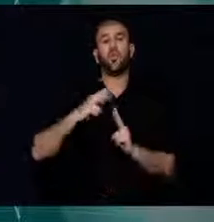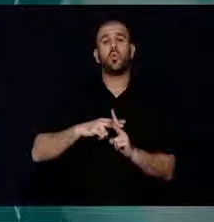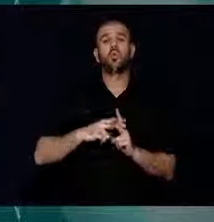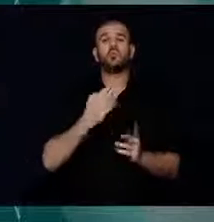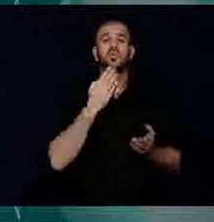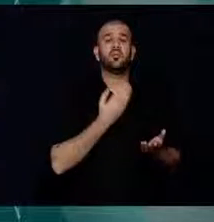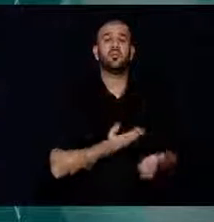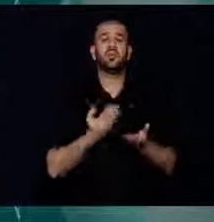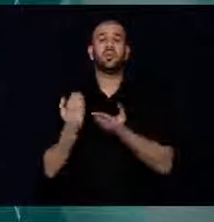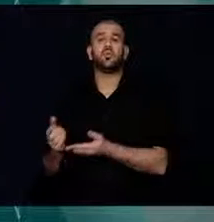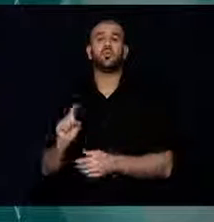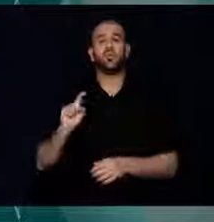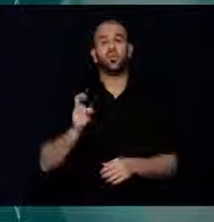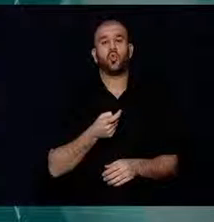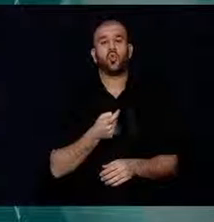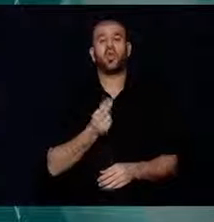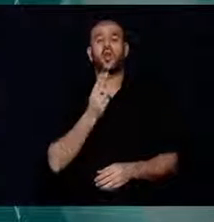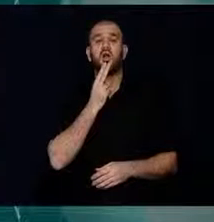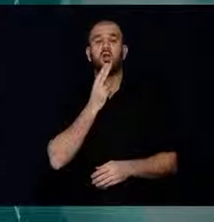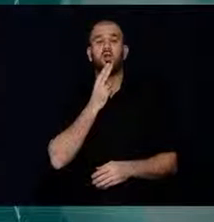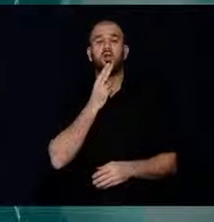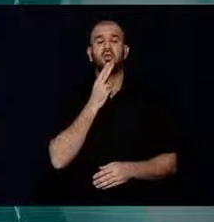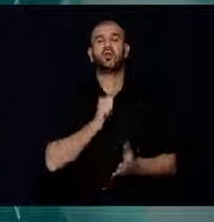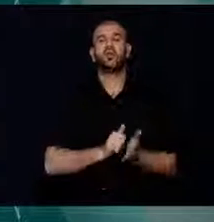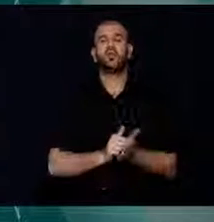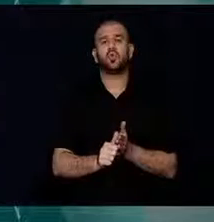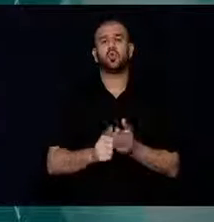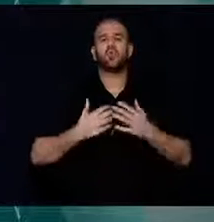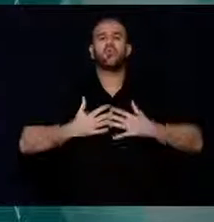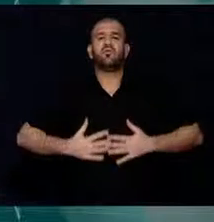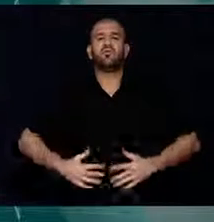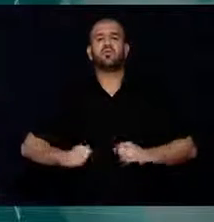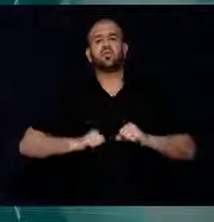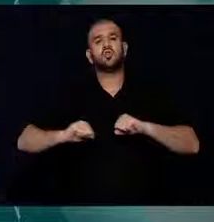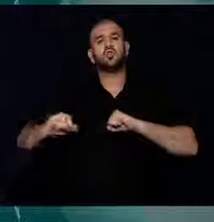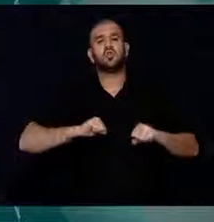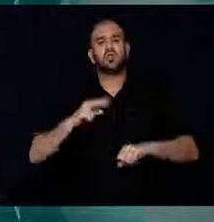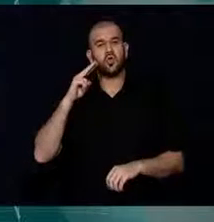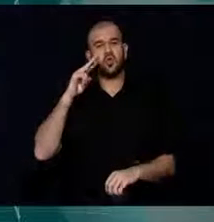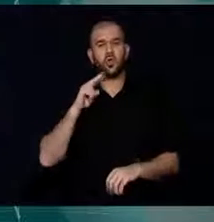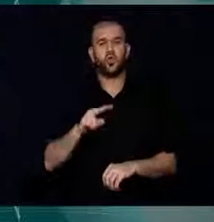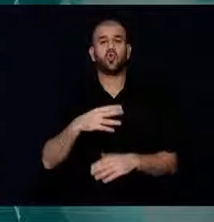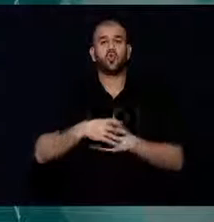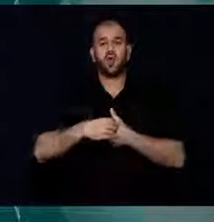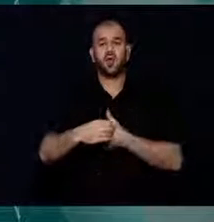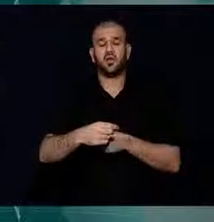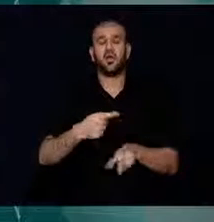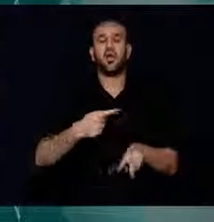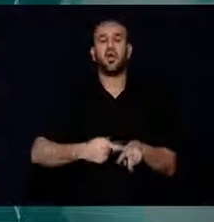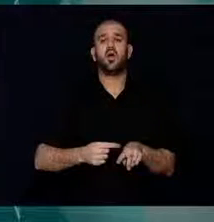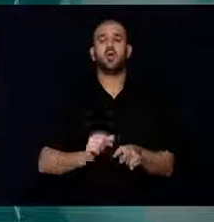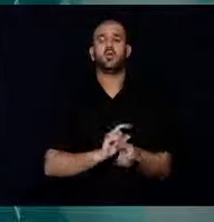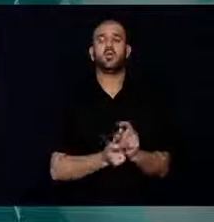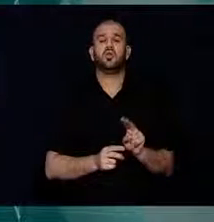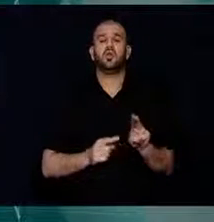tümünün, Fiziksel şiddet gördüğünü kaydeden Akansoy, Şiddete uğrayan